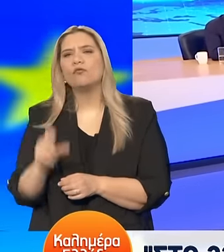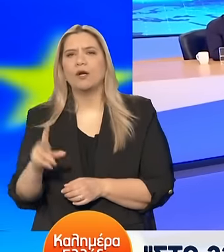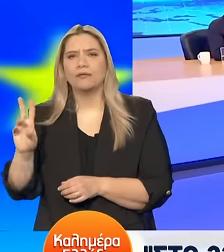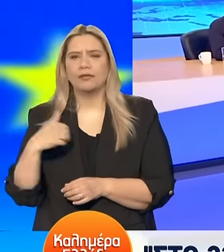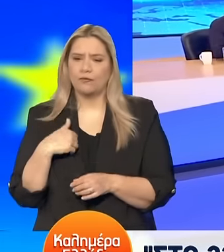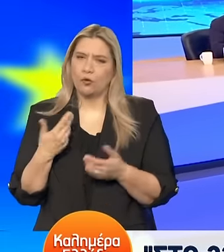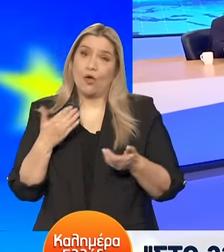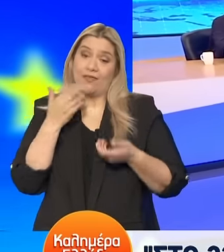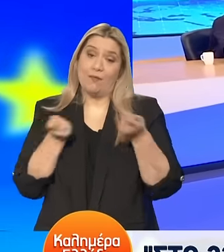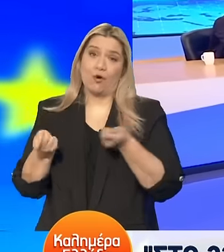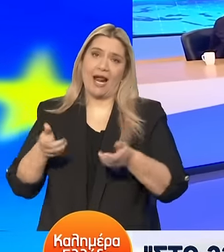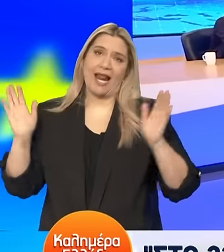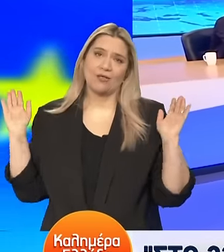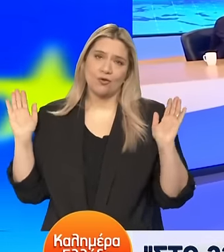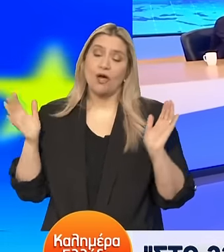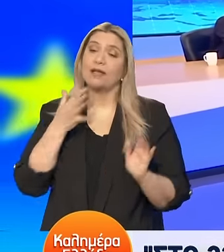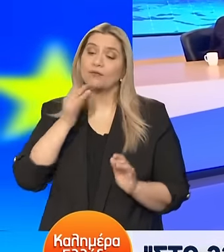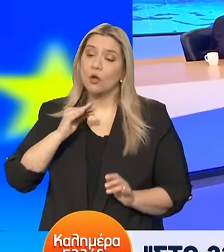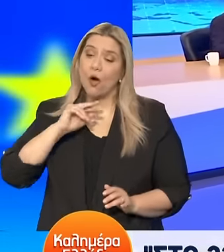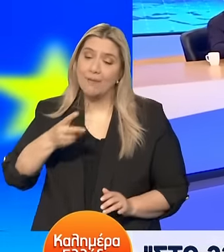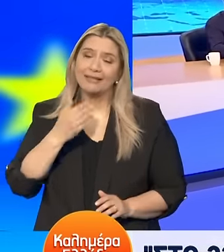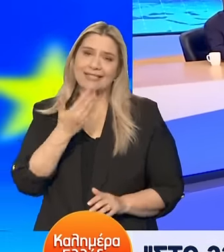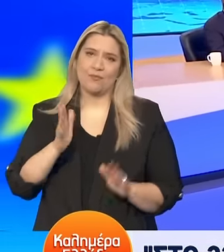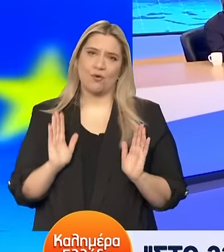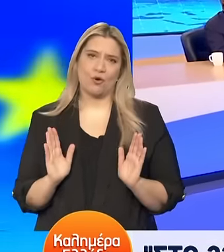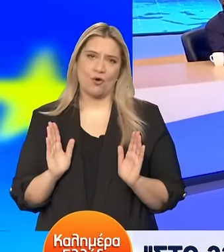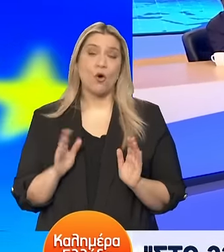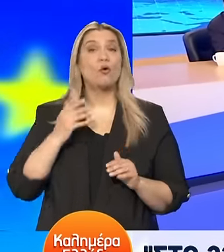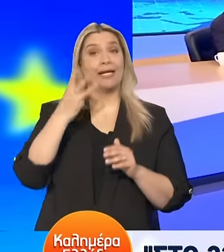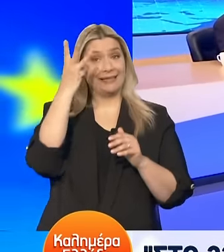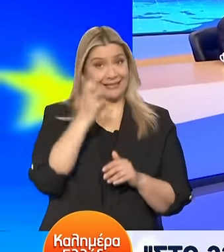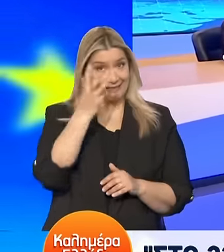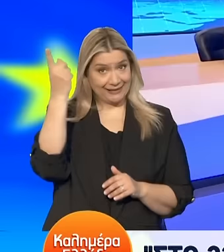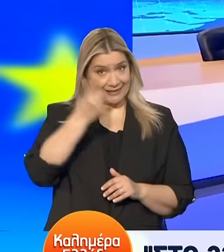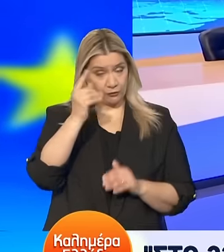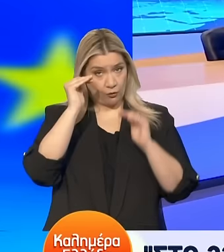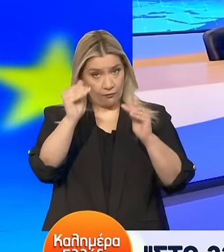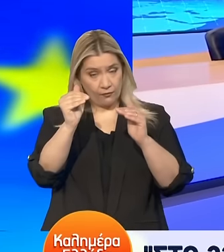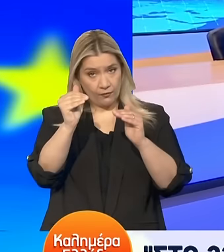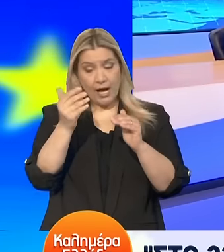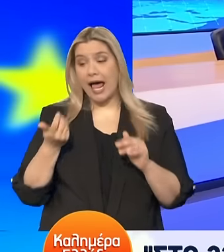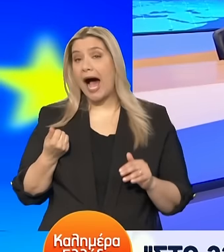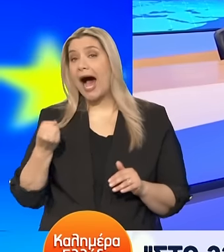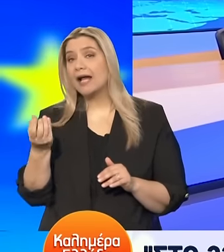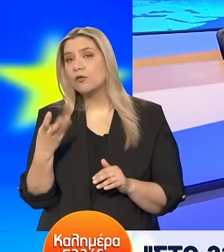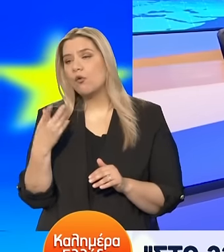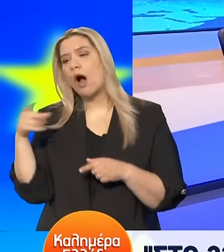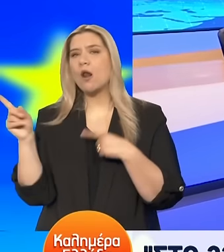το δικό μου έλεγχο Καταστέπε Γι' αυτό δεν μπορώ να βάλω συγκεκριμένο στόχο Δεν μπορεί με το ίδιο ποσοστό Να εκλέξεις διαφορετικό αριθμό